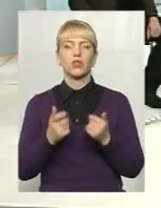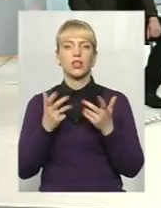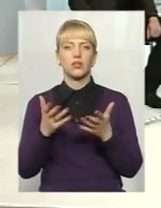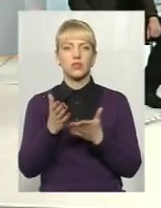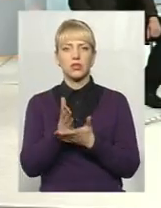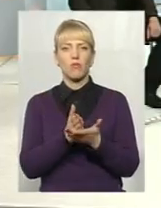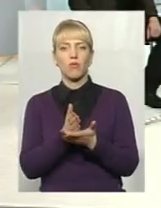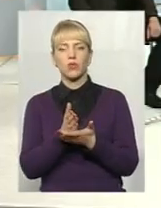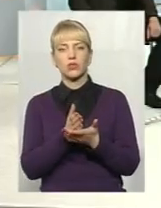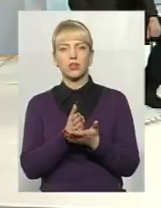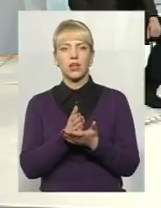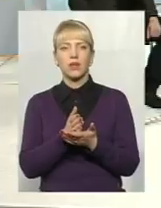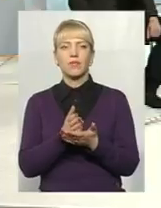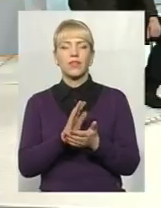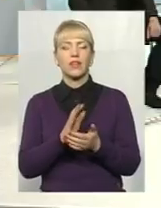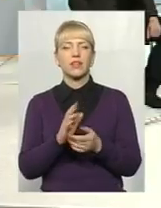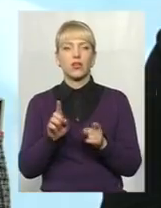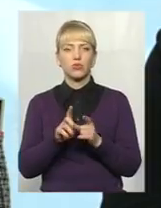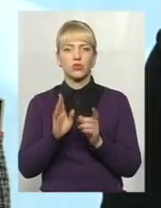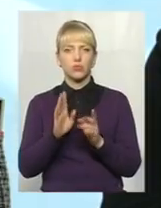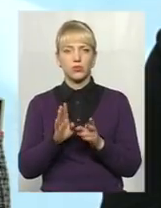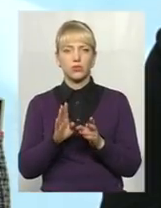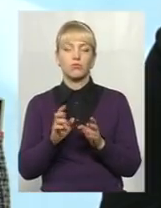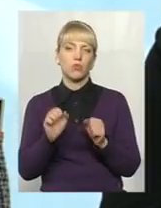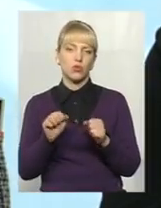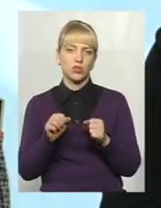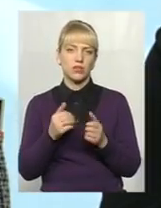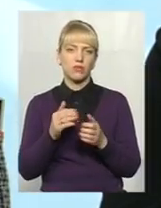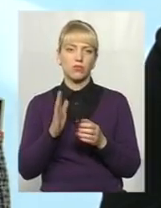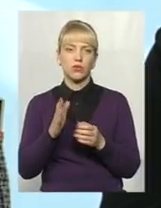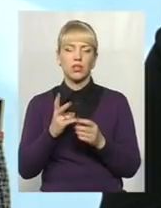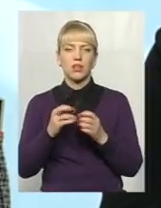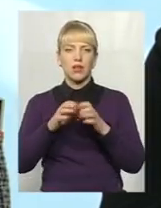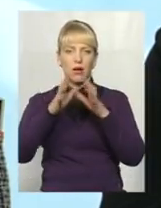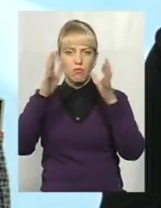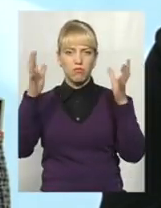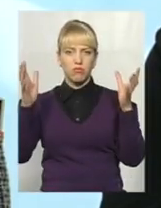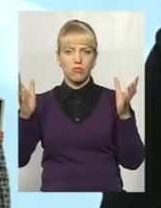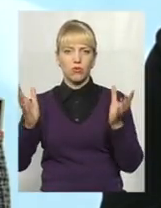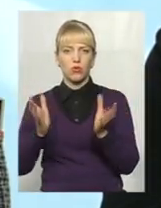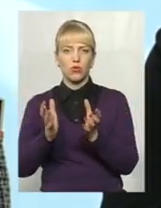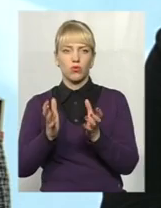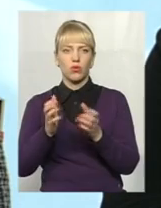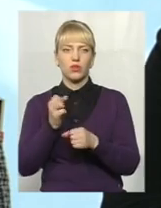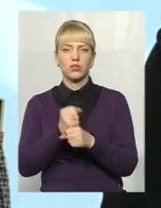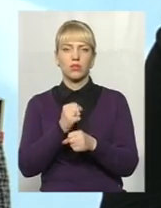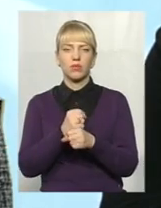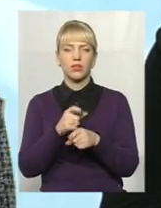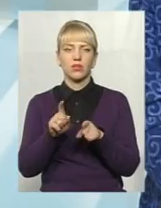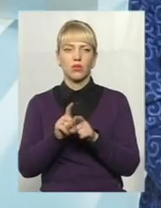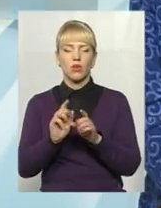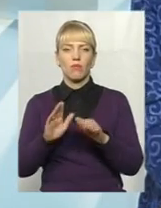послугів. Не виключаємо і такий варіант, що можна і на кулі повітряні зробити такі пропозиції.